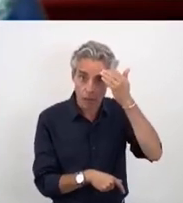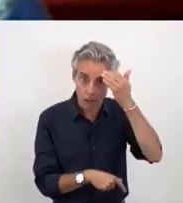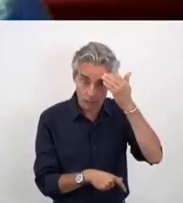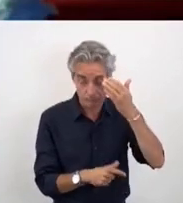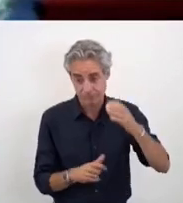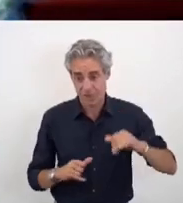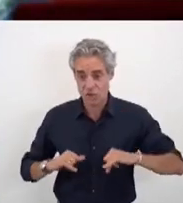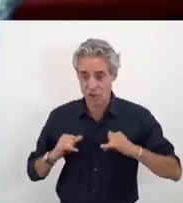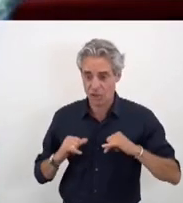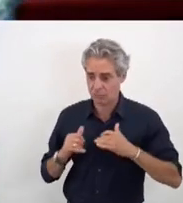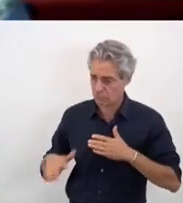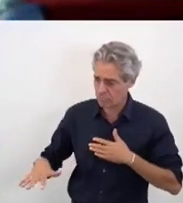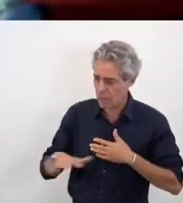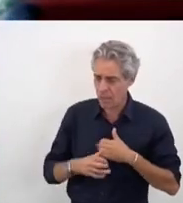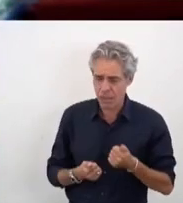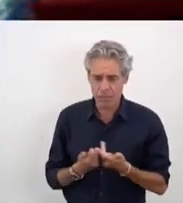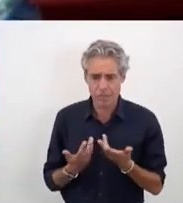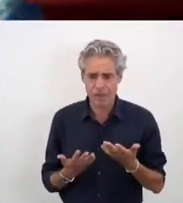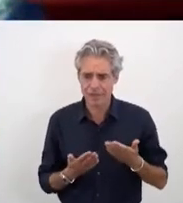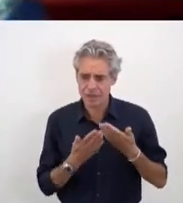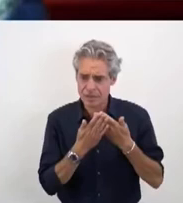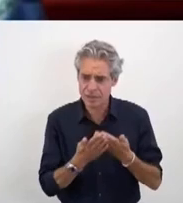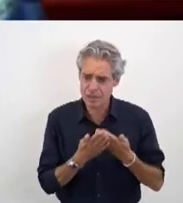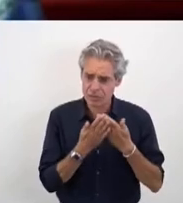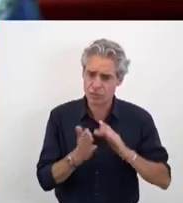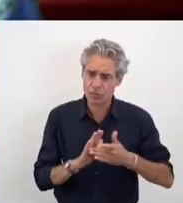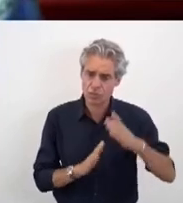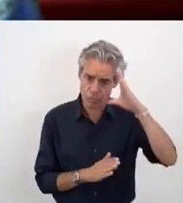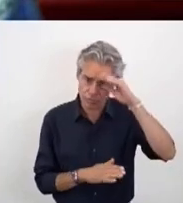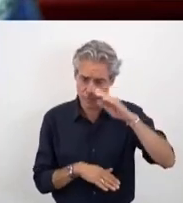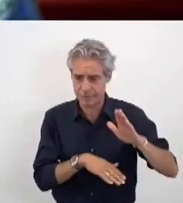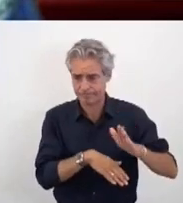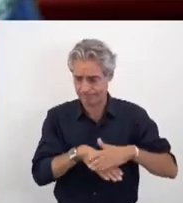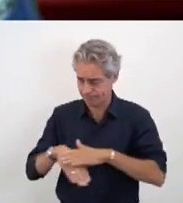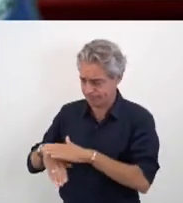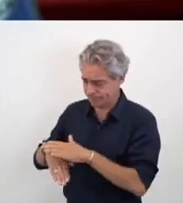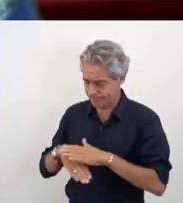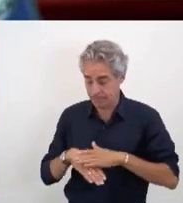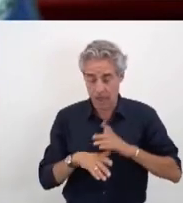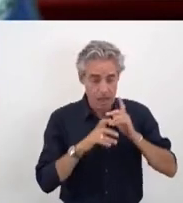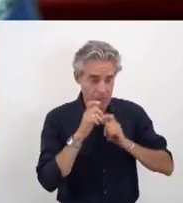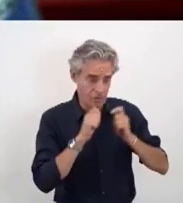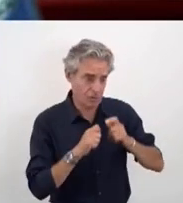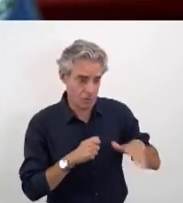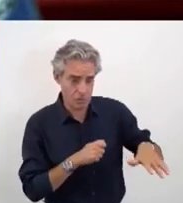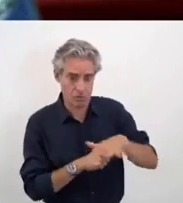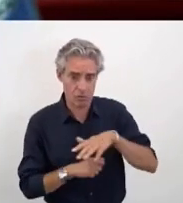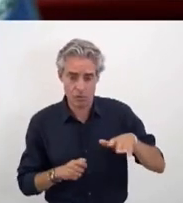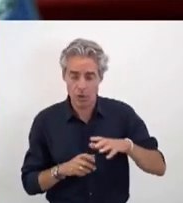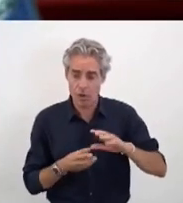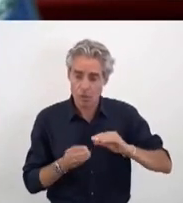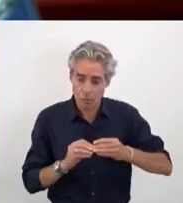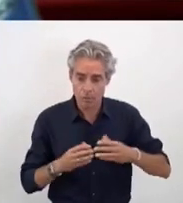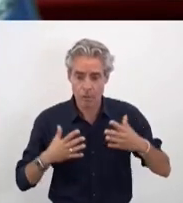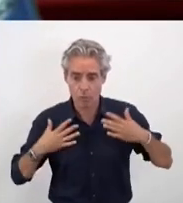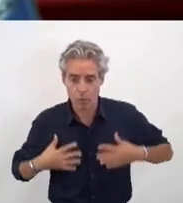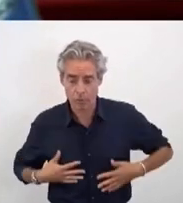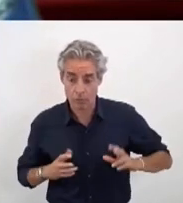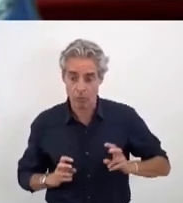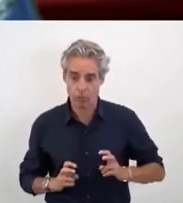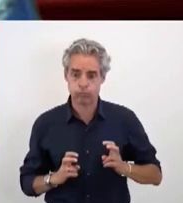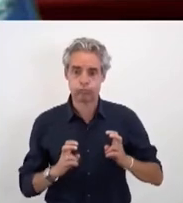On le sait, de nombreuses études, l'ensemble des professionnels nous alertent sur le fait que nous avons une augmentation des troubles du comportement,